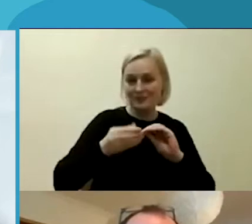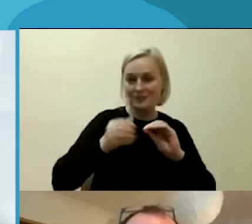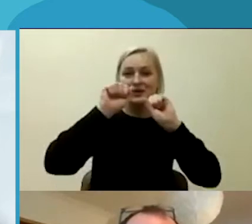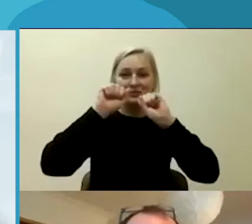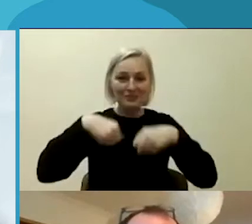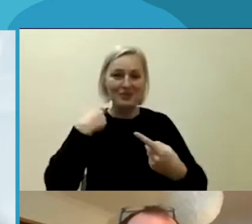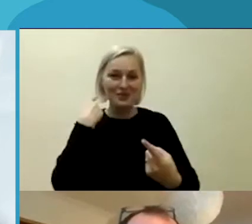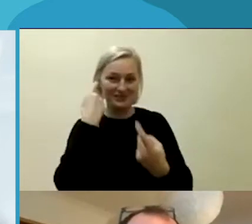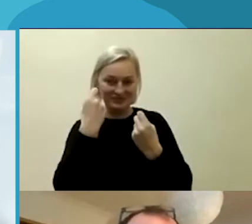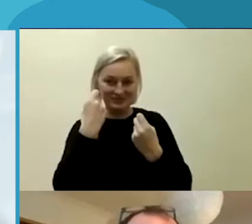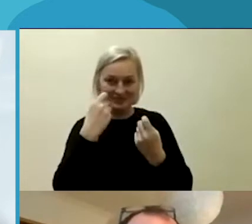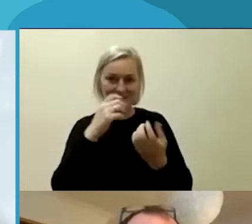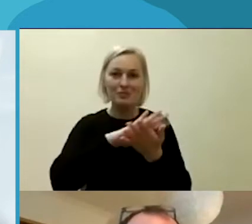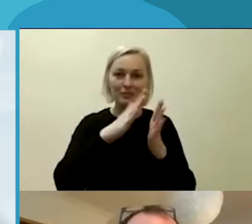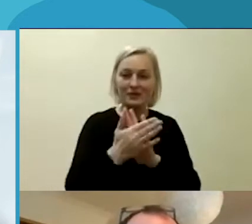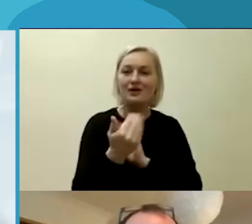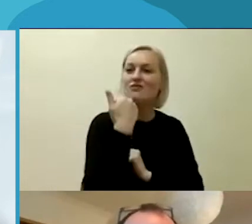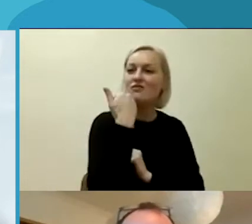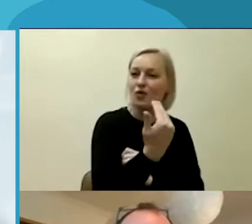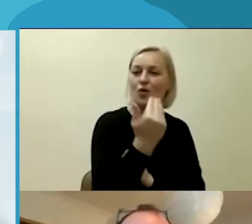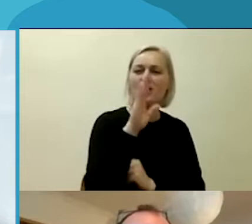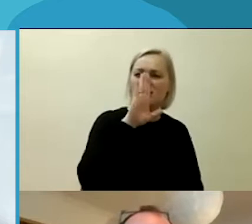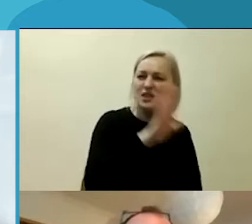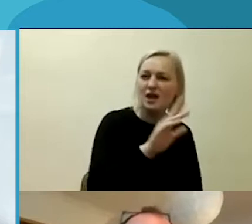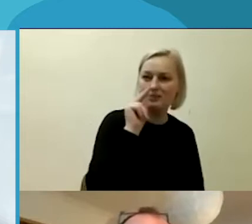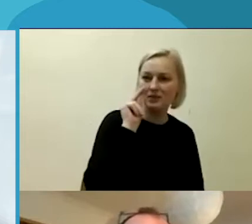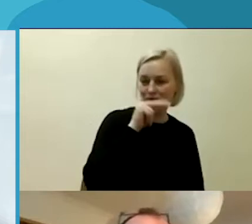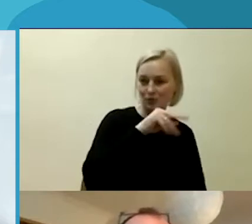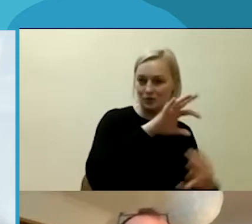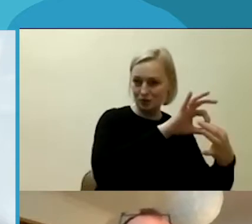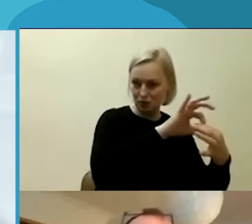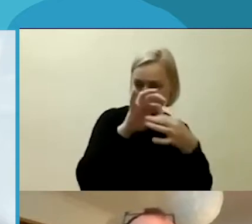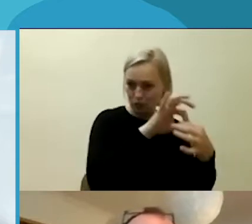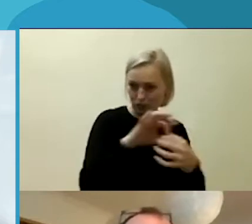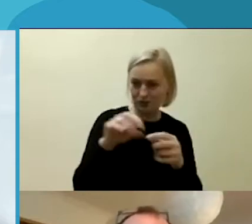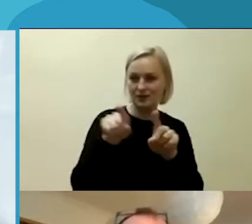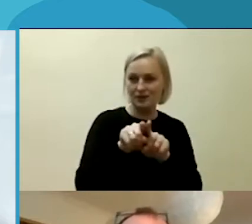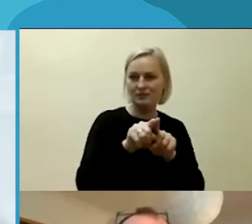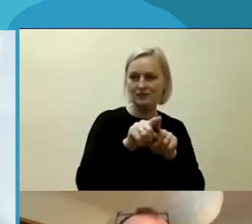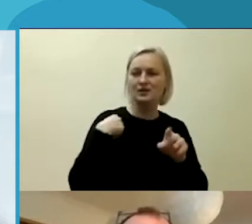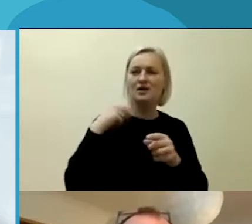susijusius su neapykantos nusikaltimais, kaip kad padaryta pažangiausiuose valstybėse.